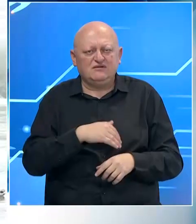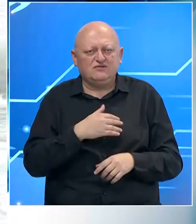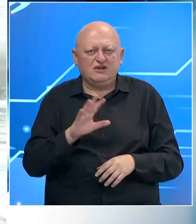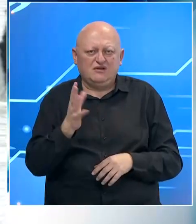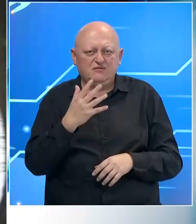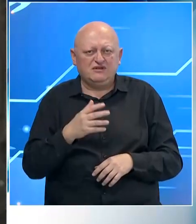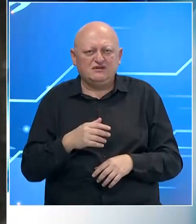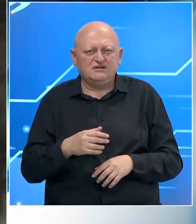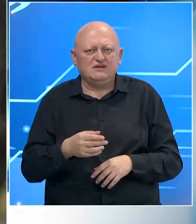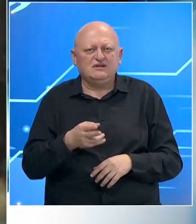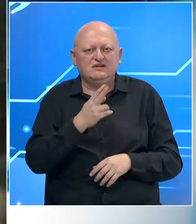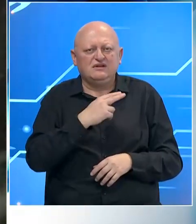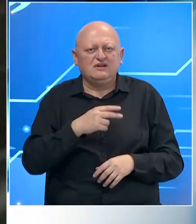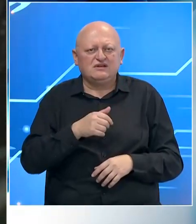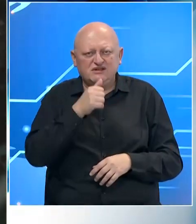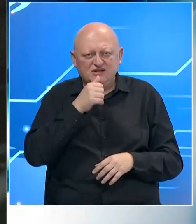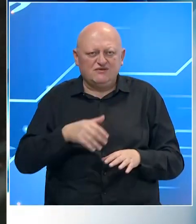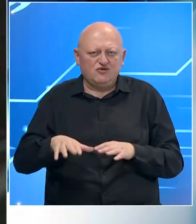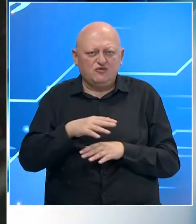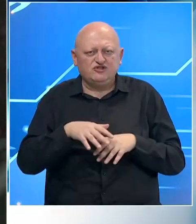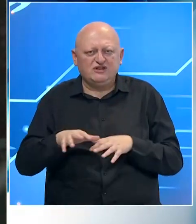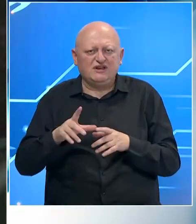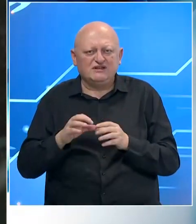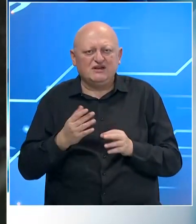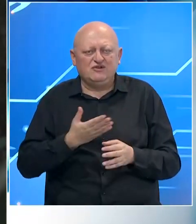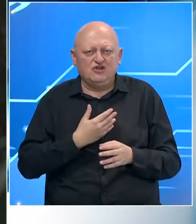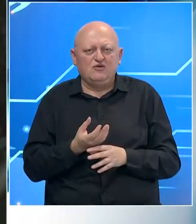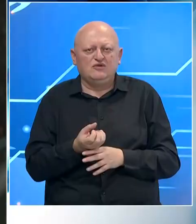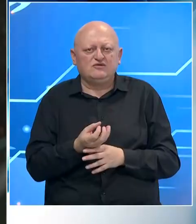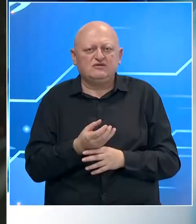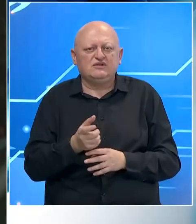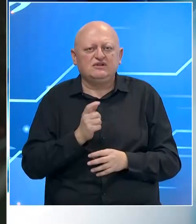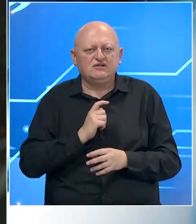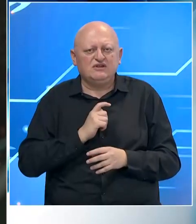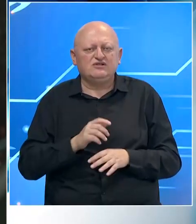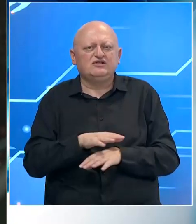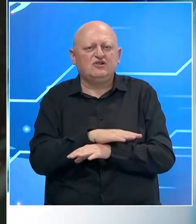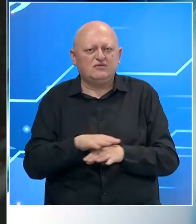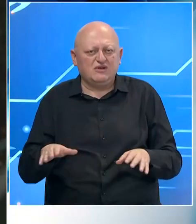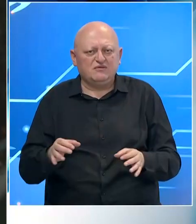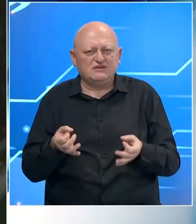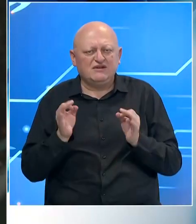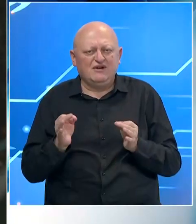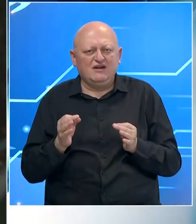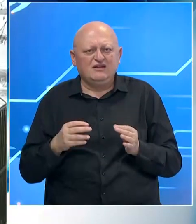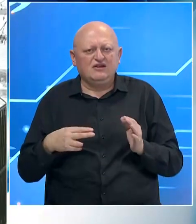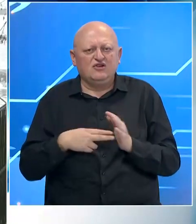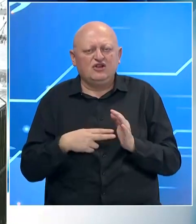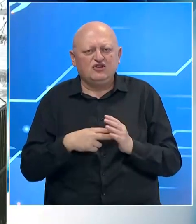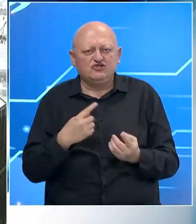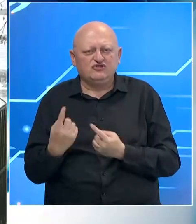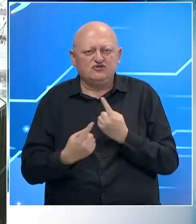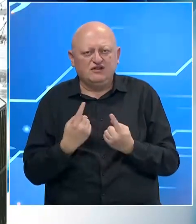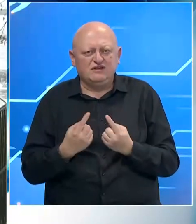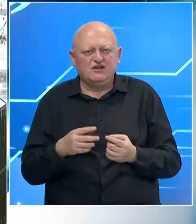dnevna temperatura oko 15 stepeni. Iz Agencije za vodno područje rijeke Save dobili smo informaciju da se očekuje prestanak vanrednog